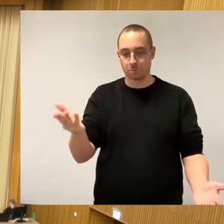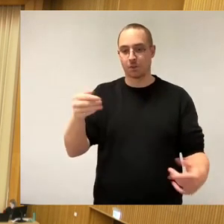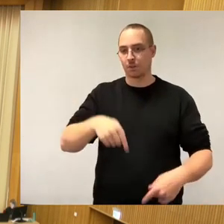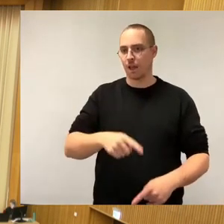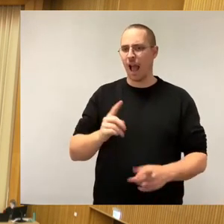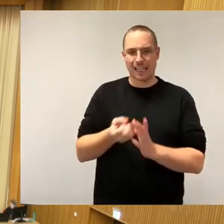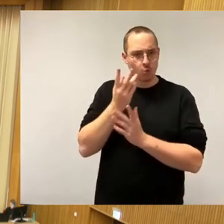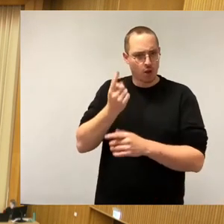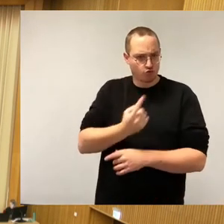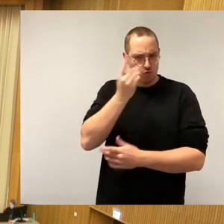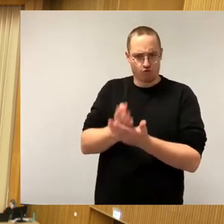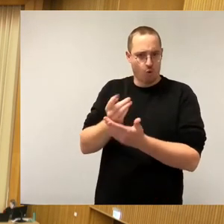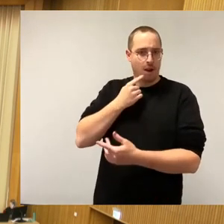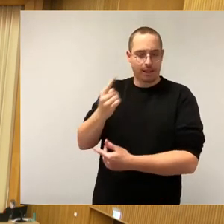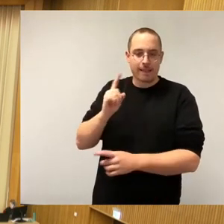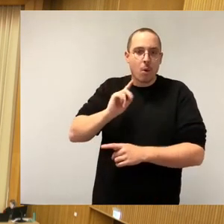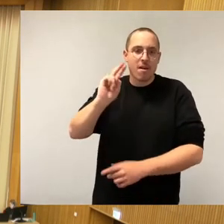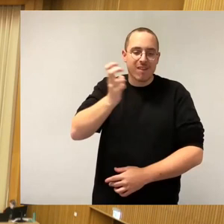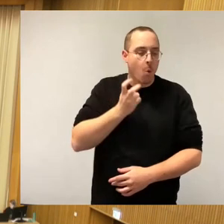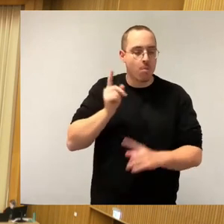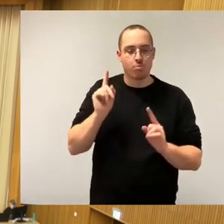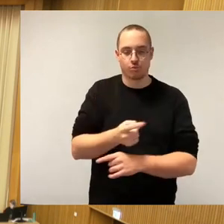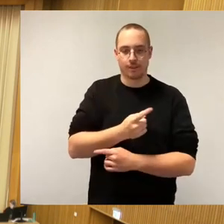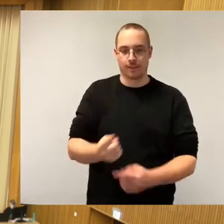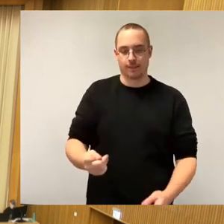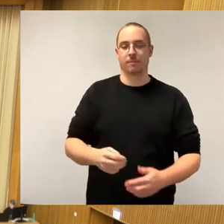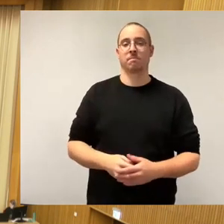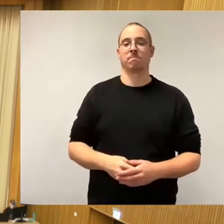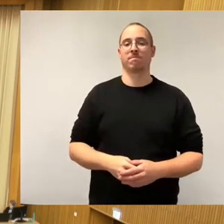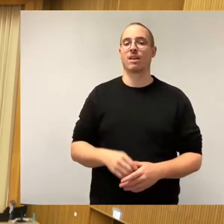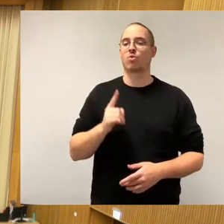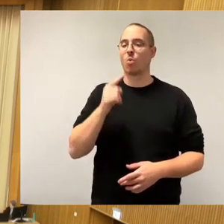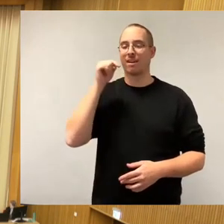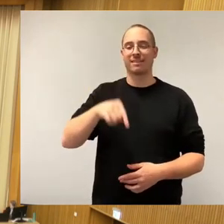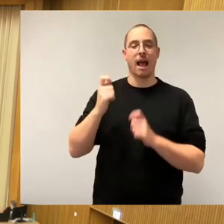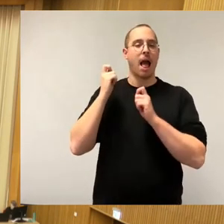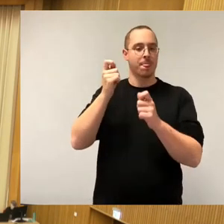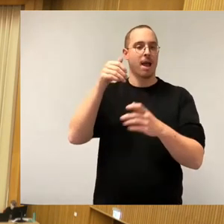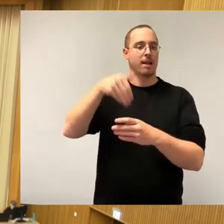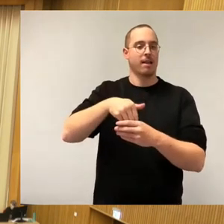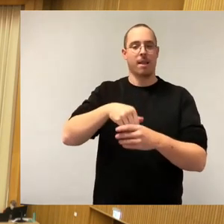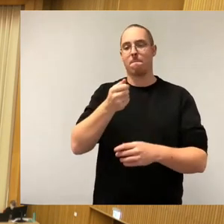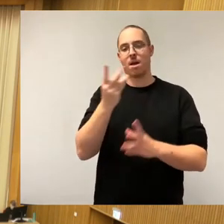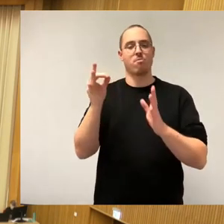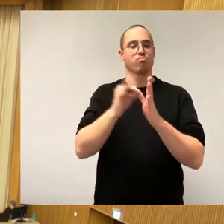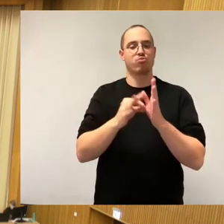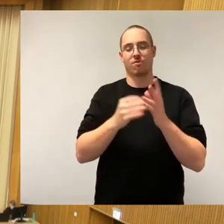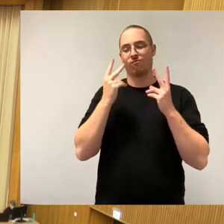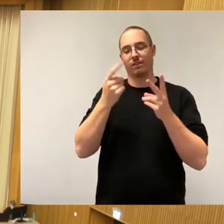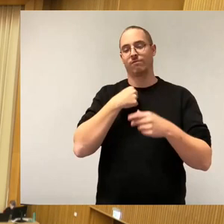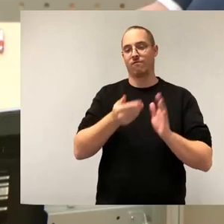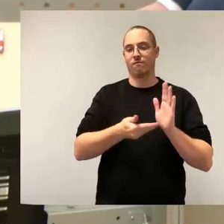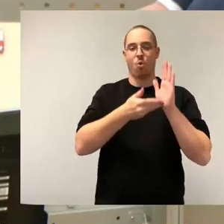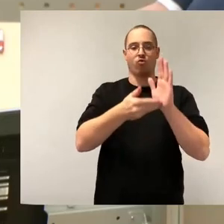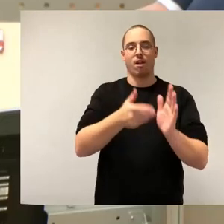wiederholen, möchte die wesentlichen Punkte unseres Antrags vorstellen und der